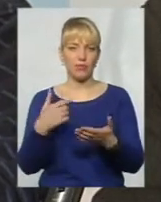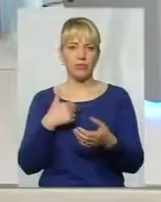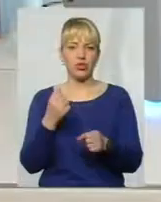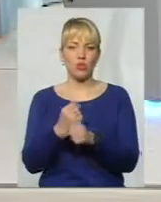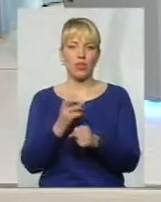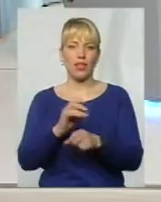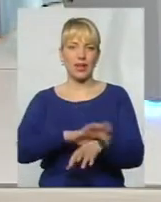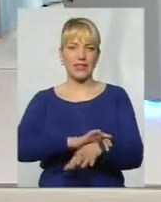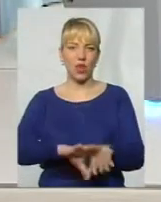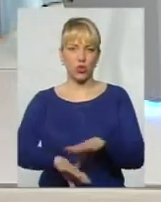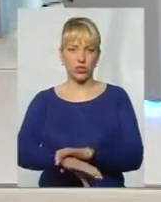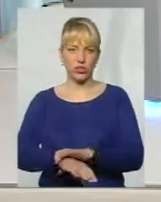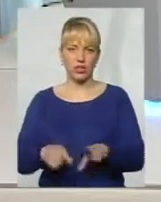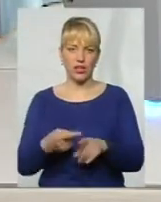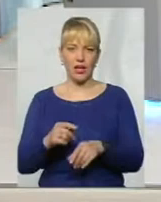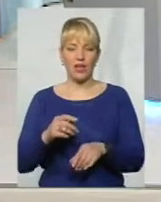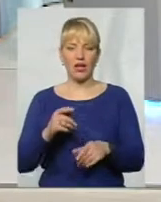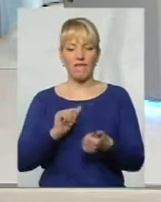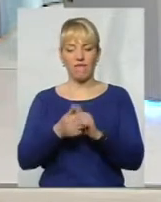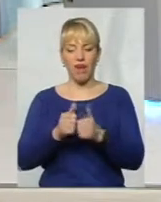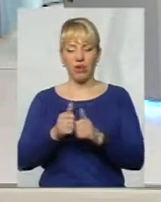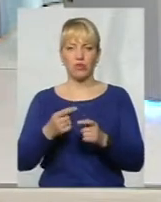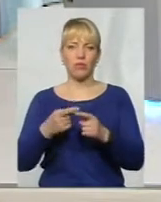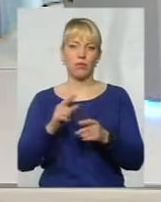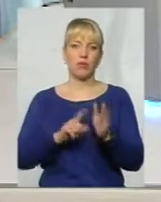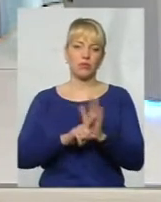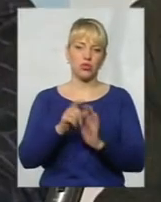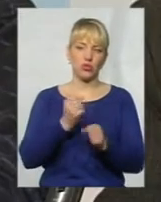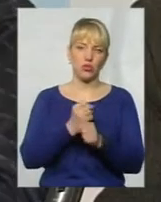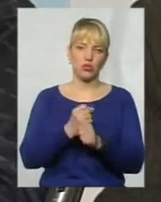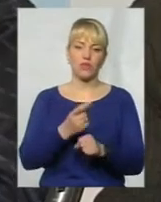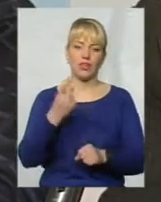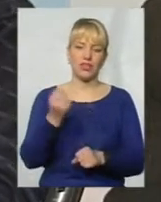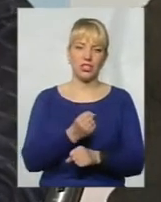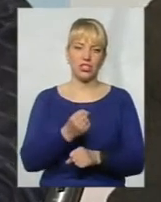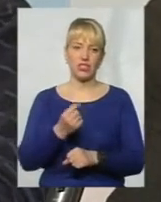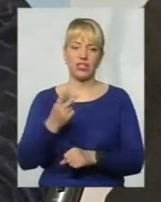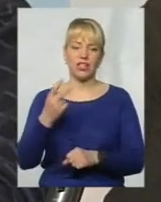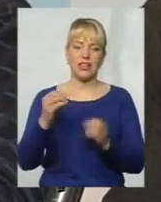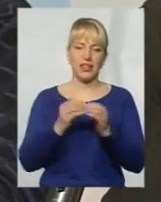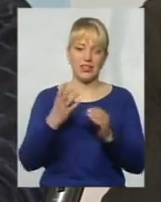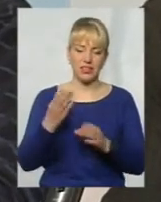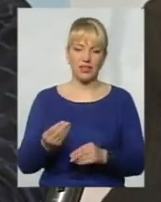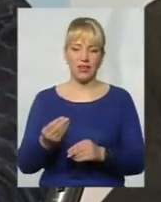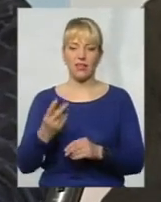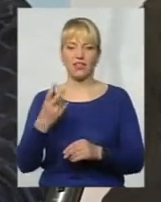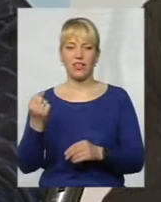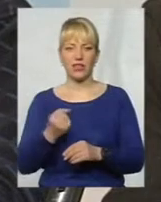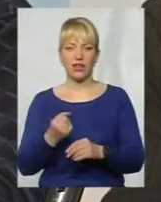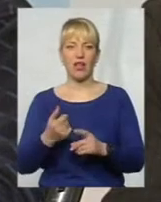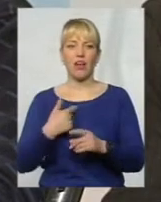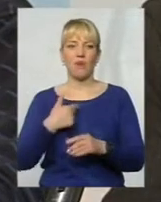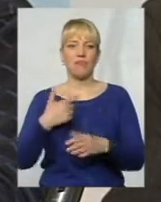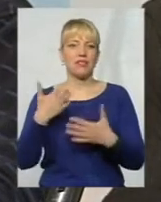відправили. вахтовим методом спочатку люди працювали тиждень, 10 днів, 2 неділі. Нам вже туди сказали чітко, 8 місяців. Тобто, ми зразу були